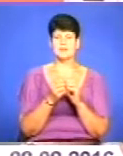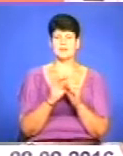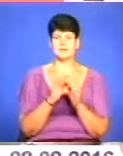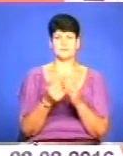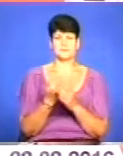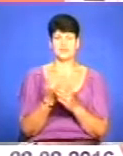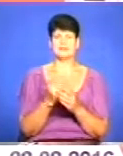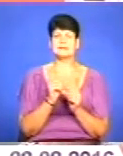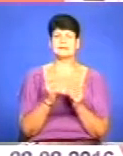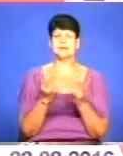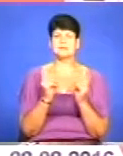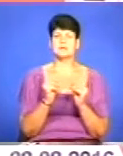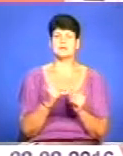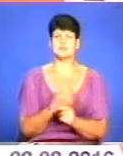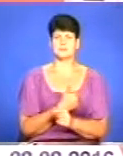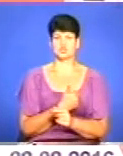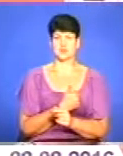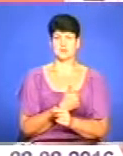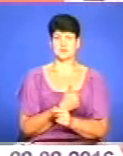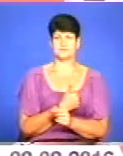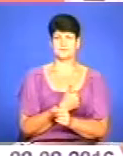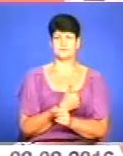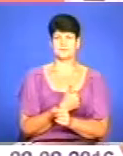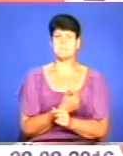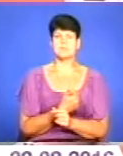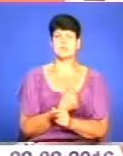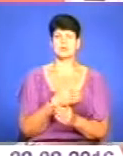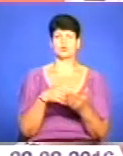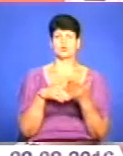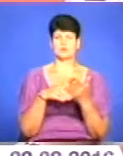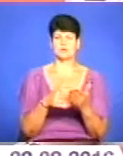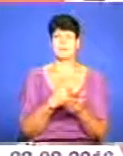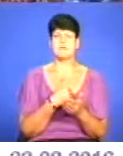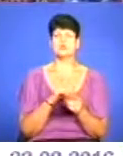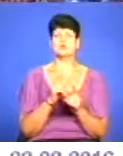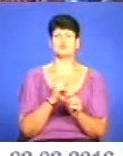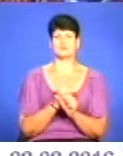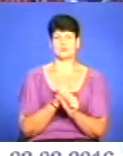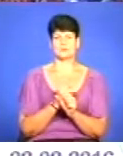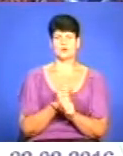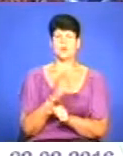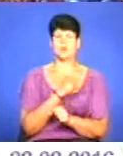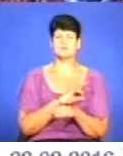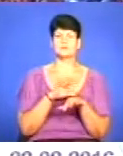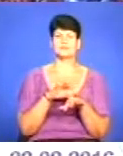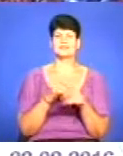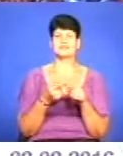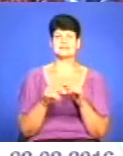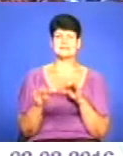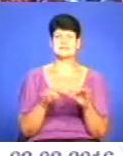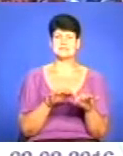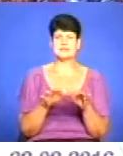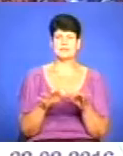бажання допомогти і бажання щось робити. Користь від проведення таких заходів